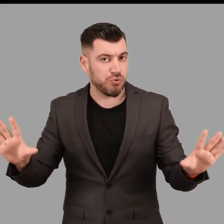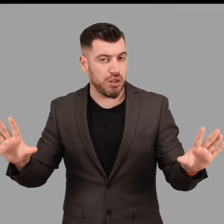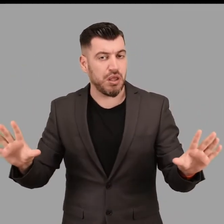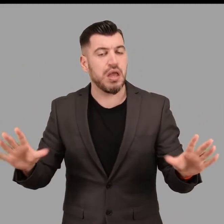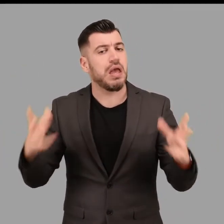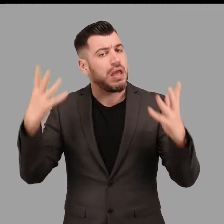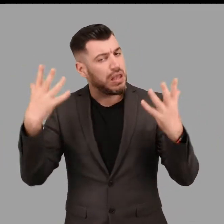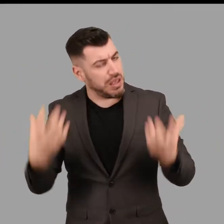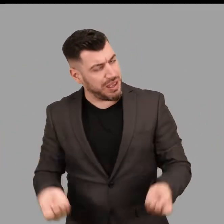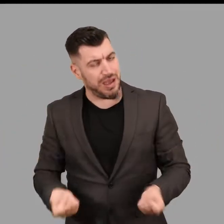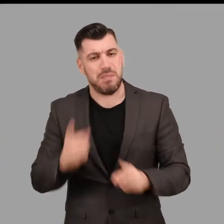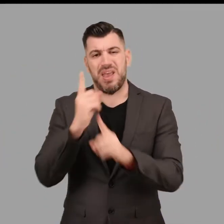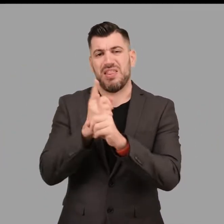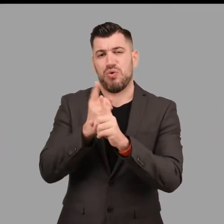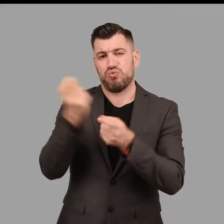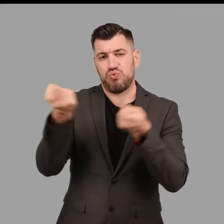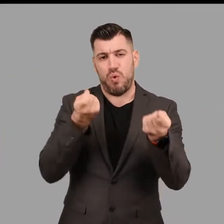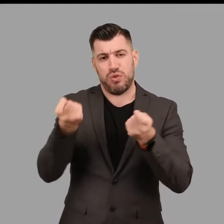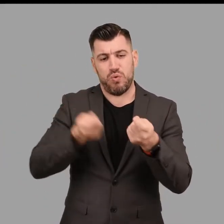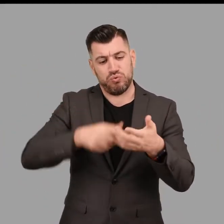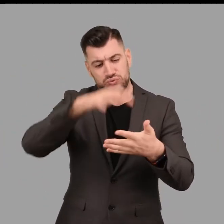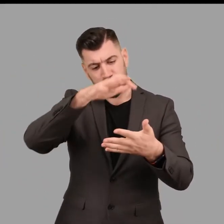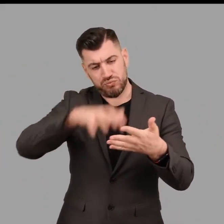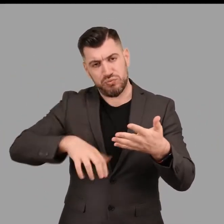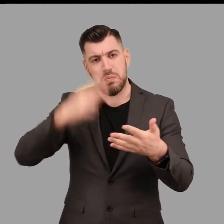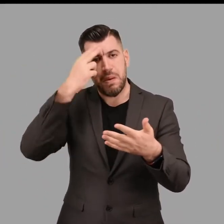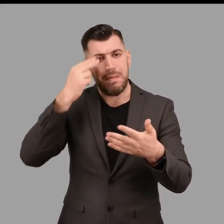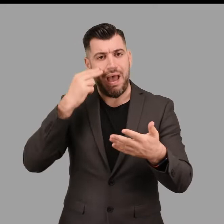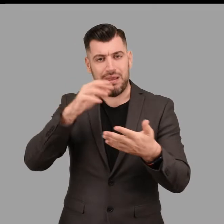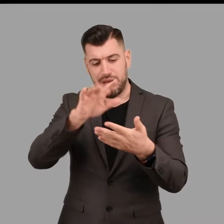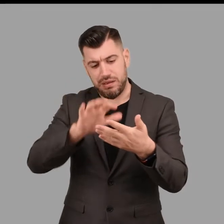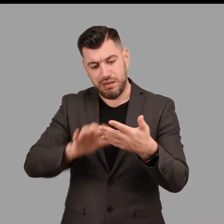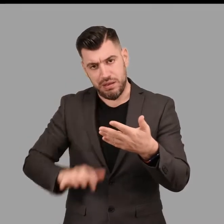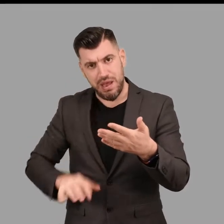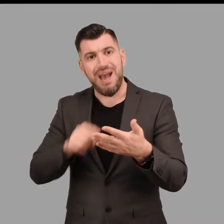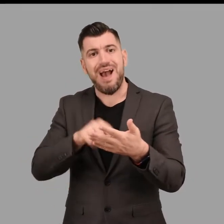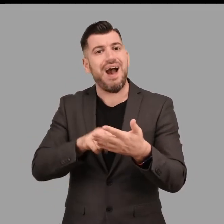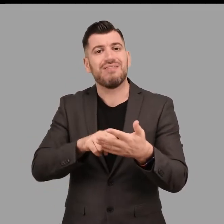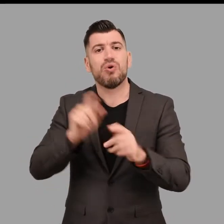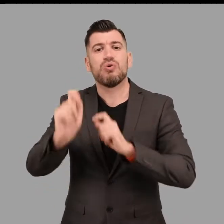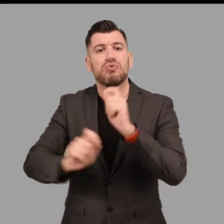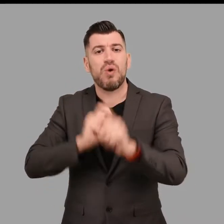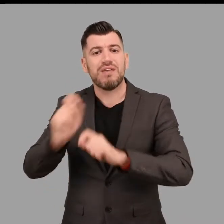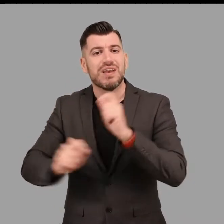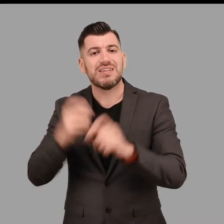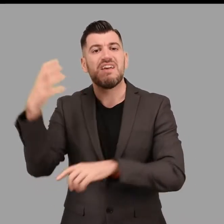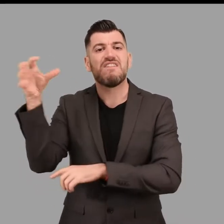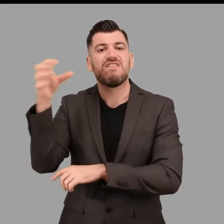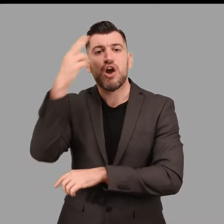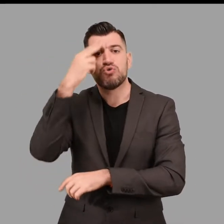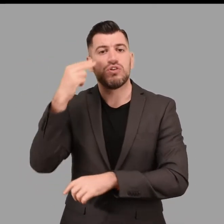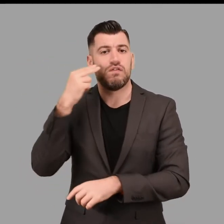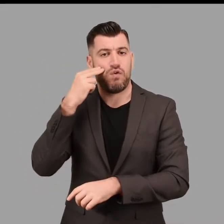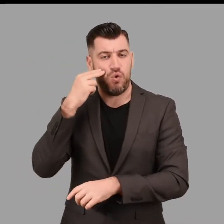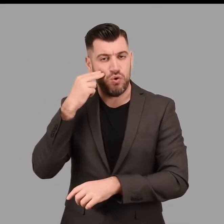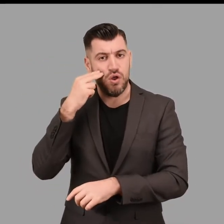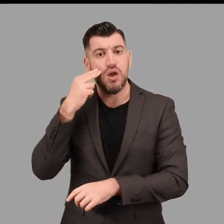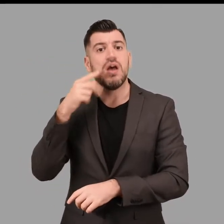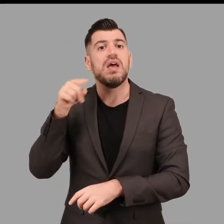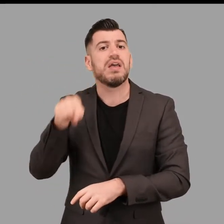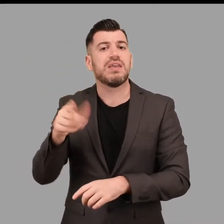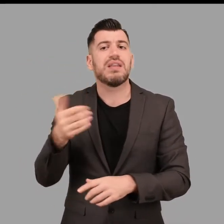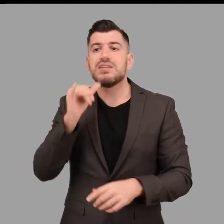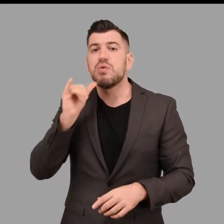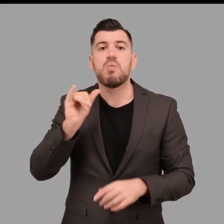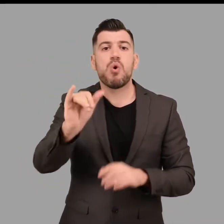βέβαια οι έντυποι οδηγείς εμπράης που σχεδιάστηκαν από το φάρο του φλόντ και το πρώην τάπ για τις μόνιμες εκθέσεις την παλαιά και νέα πτέρυγα του